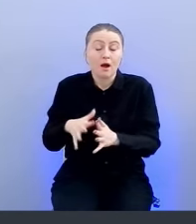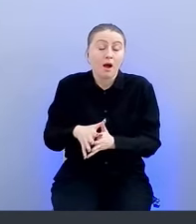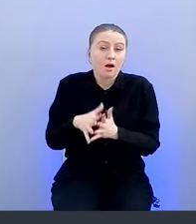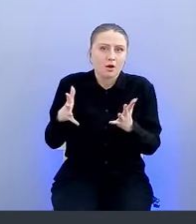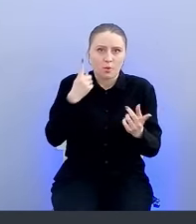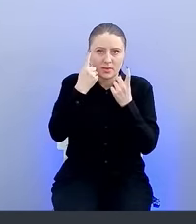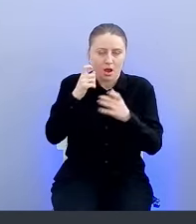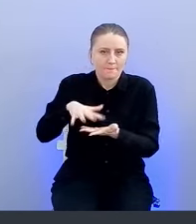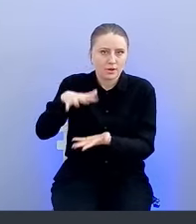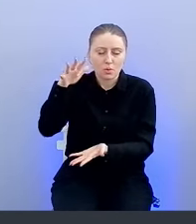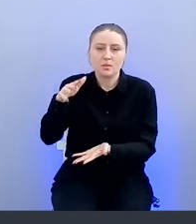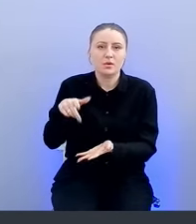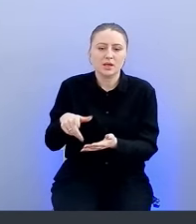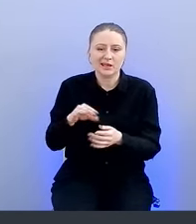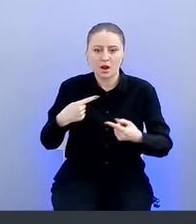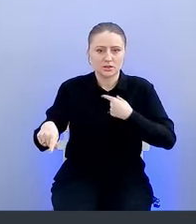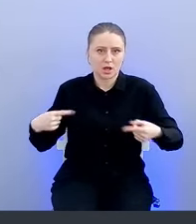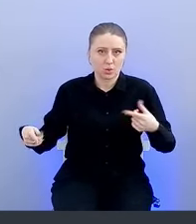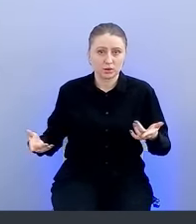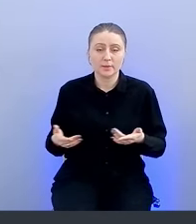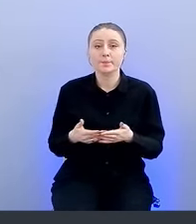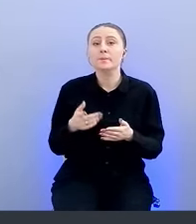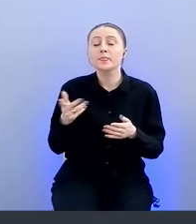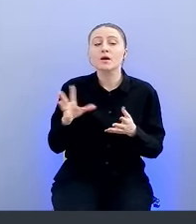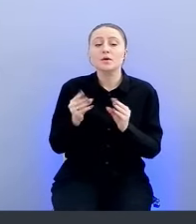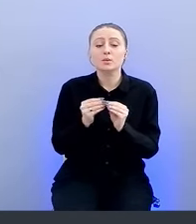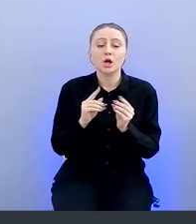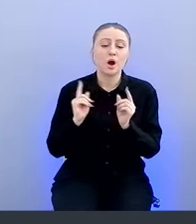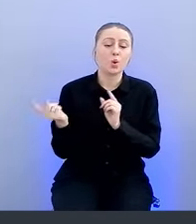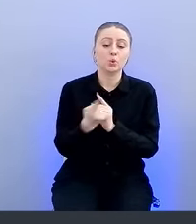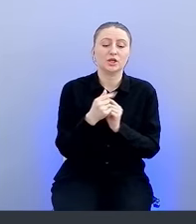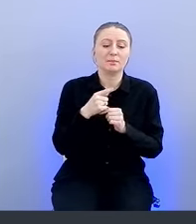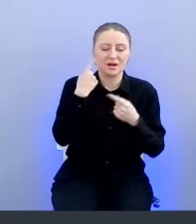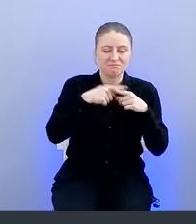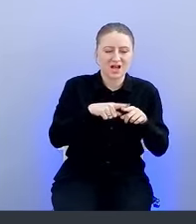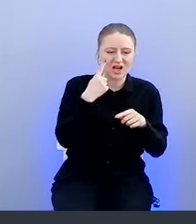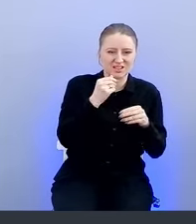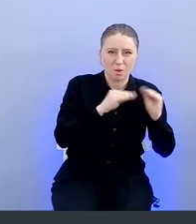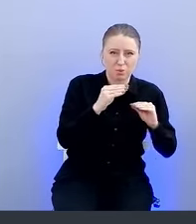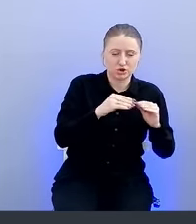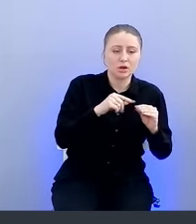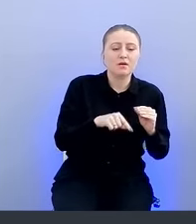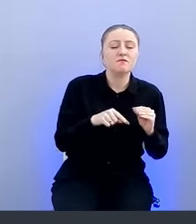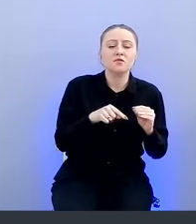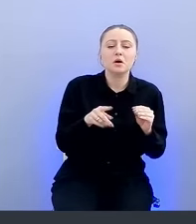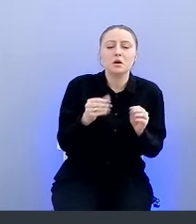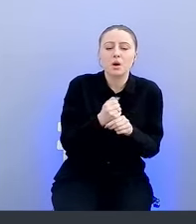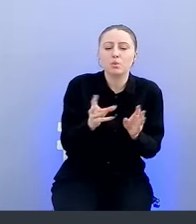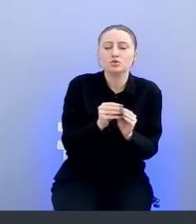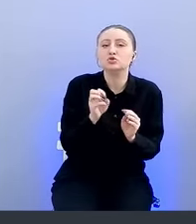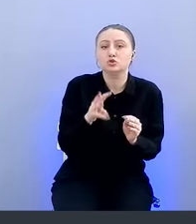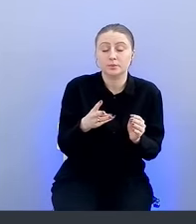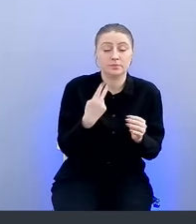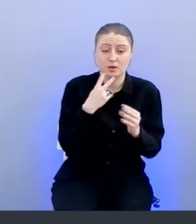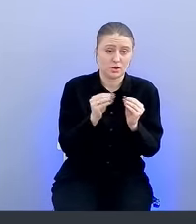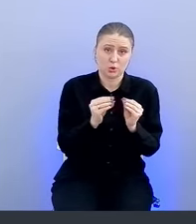объем, они все очень разнородные. Что касается инфраструктуры окружения разработчиков, что окружает, с чем они работают? Это